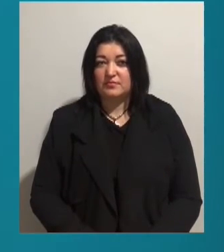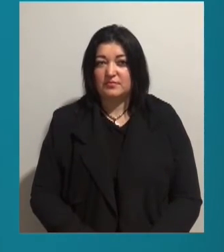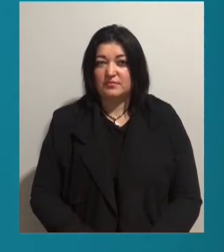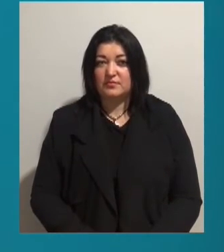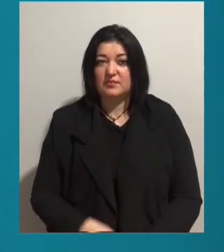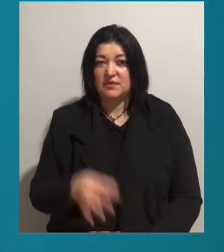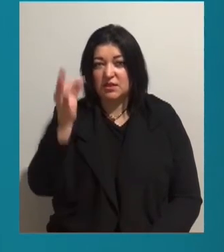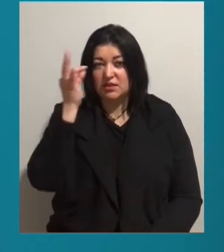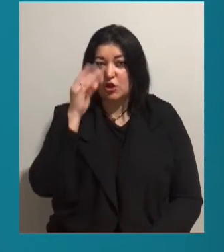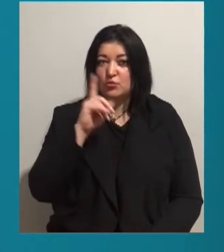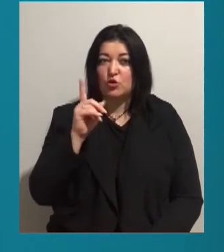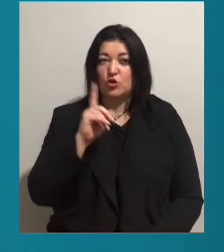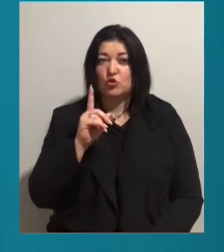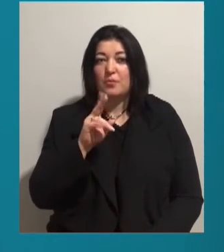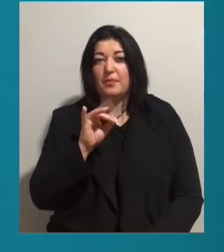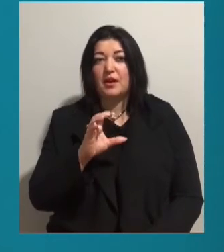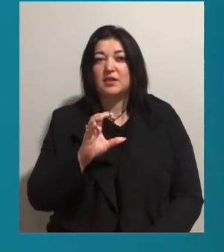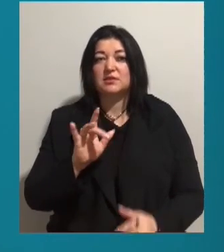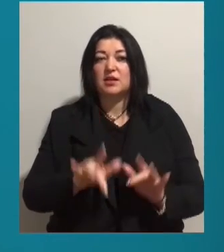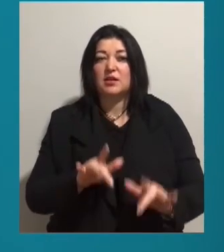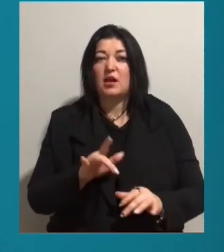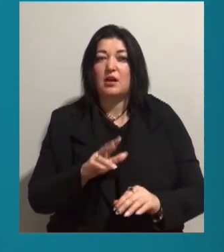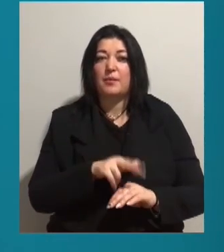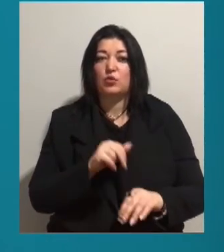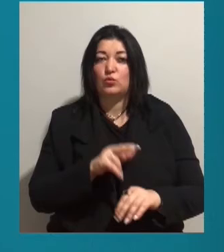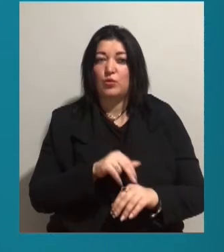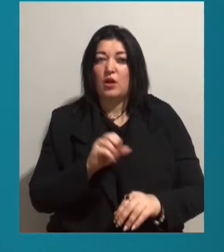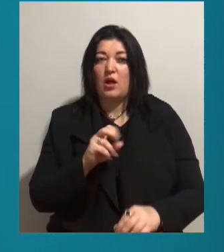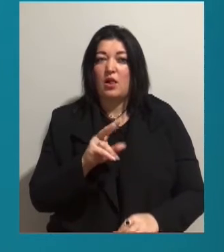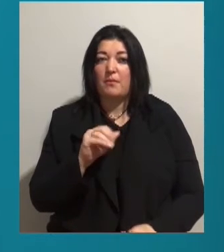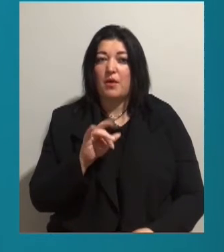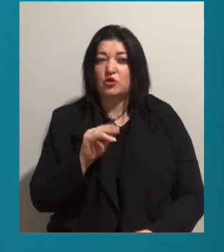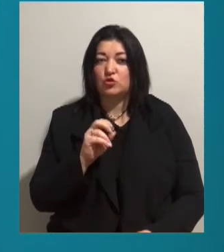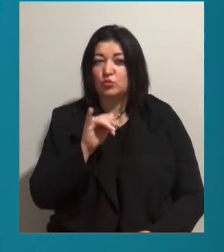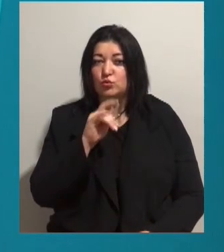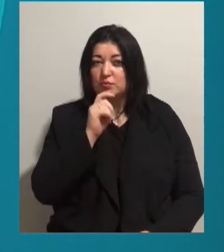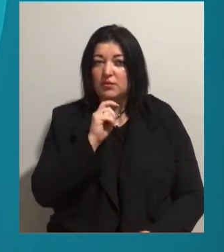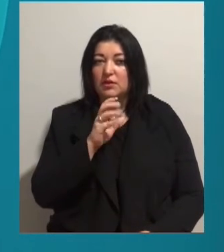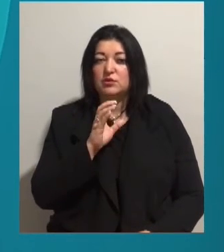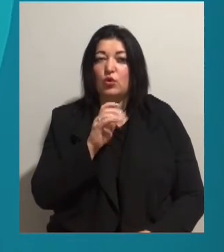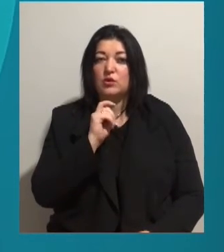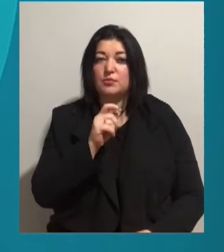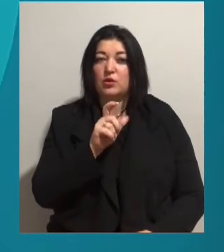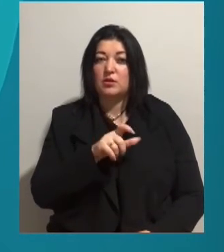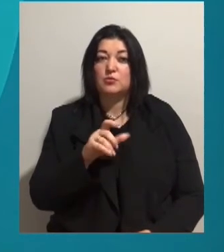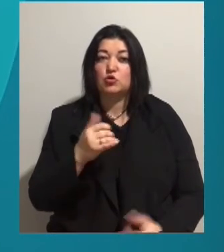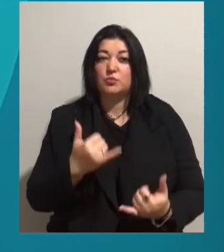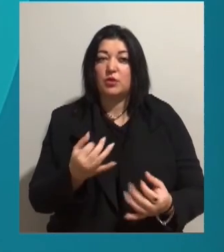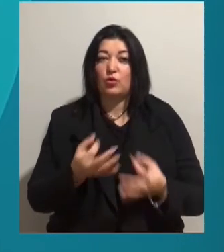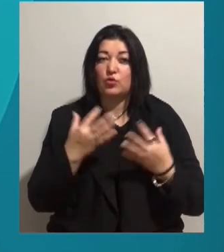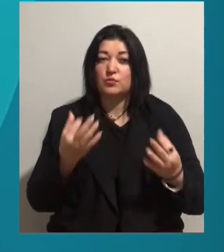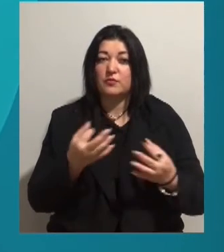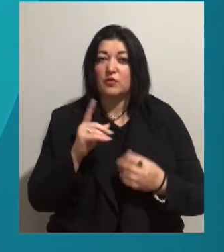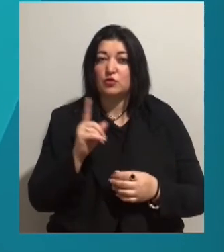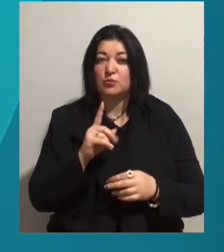Зазначимо, що прес-секретарка патрульної поліції Алла Марченко у коментарі кореспондентам Суспільного розповіла, що слідкувати